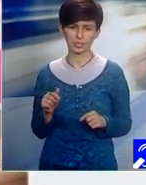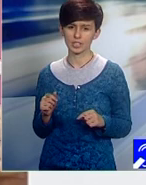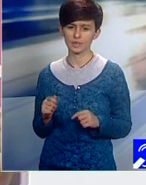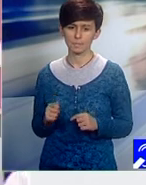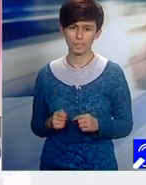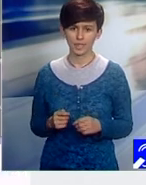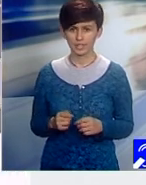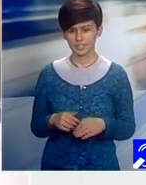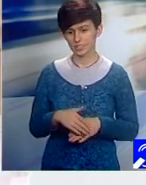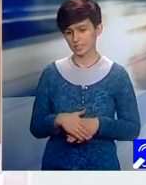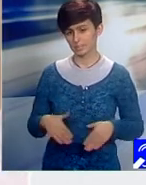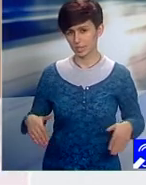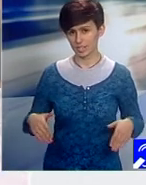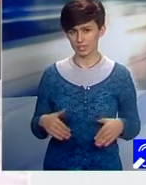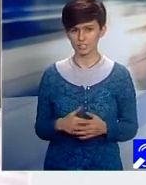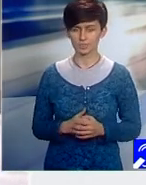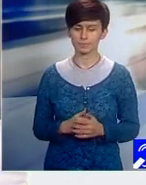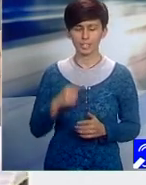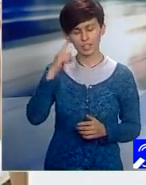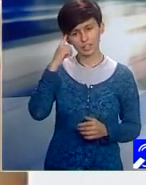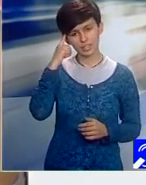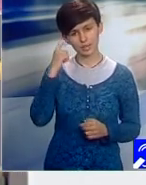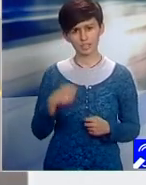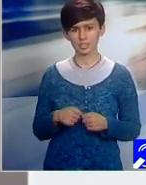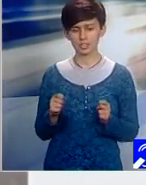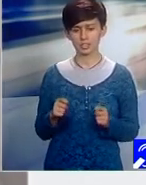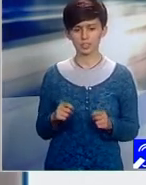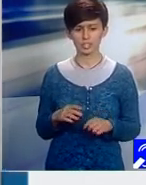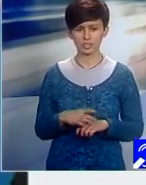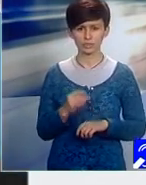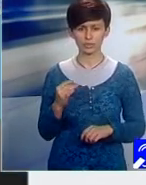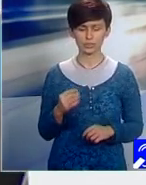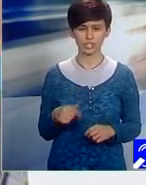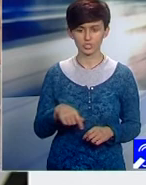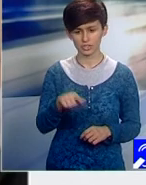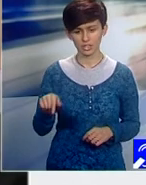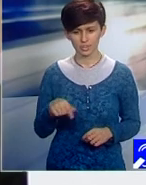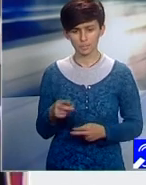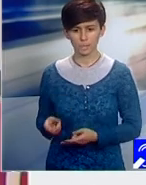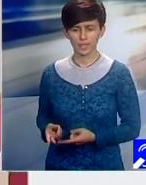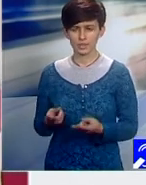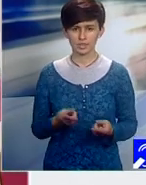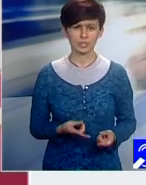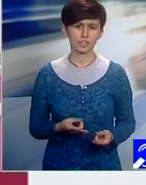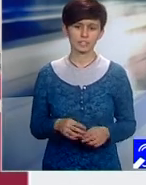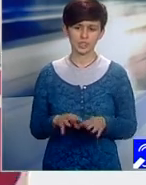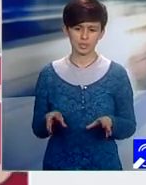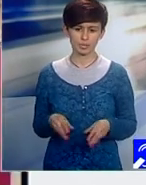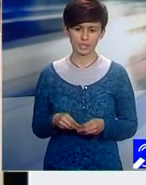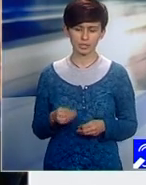și această absolut orice variantă. Vă invităm împreună cu partenerii